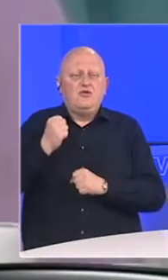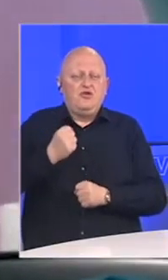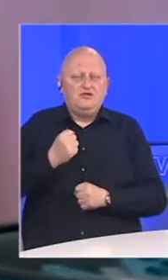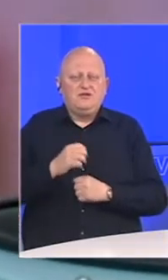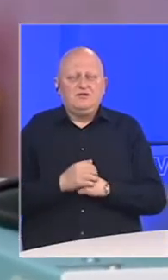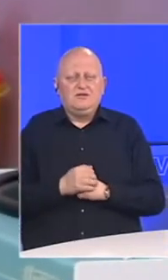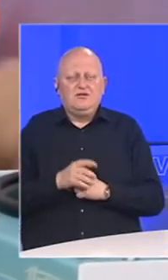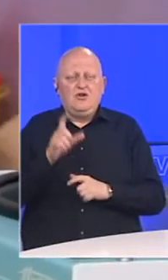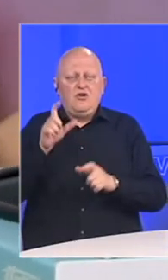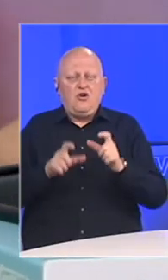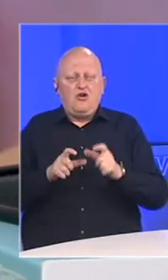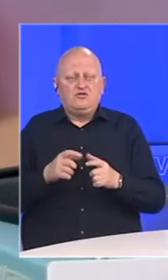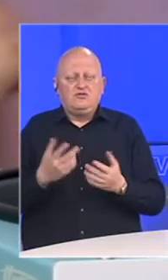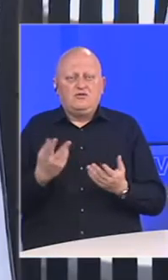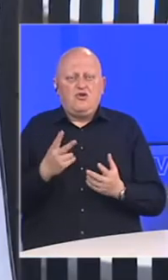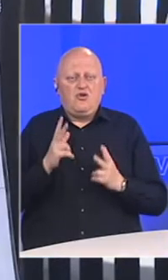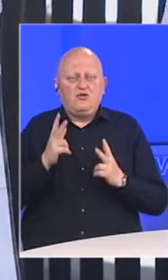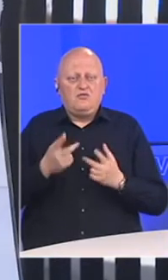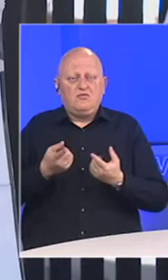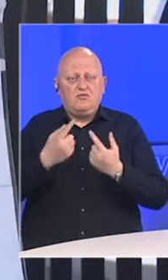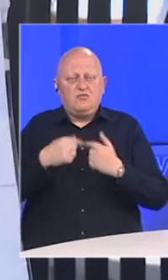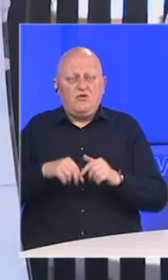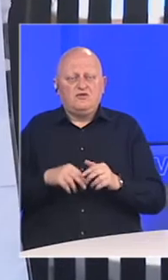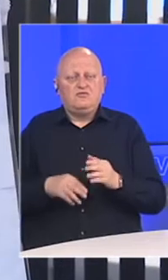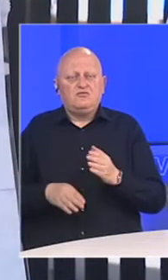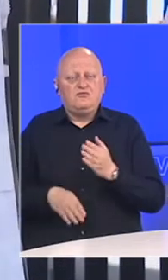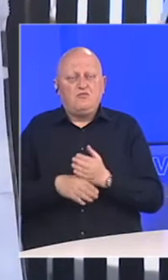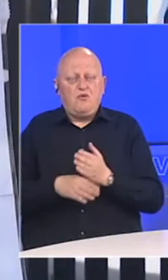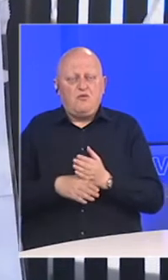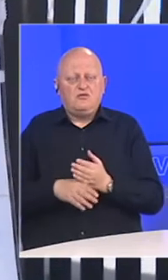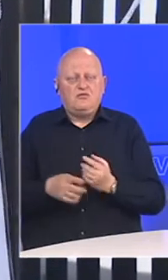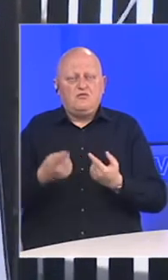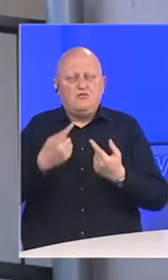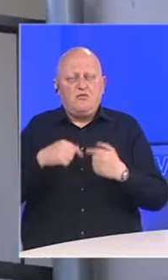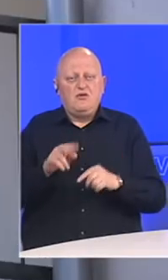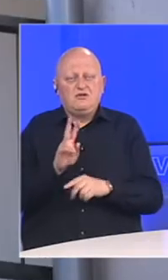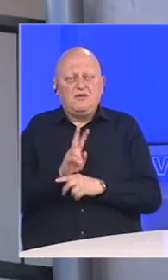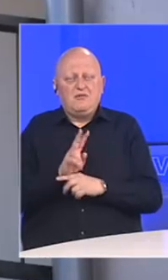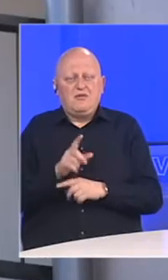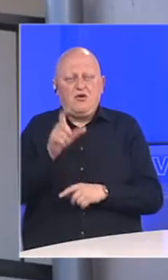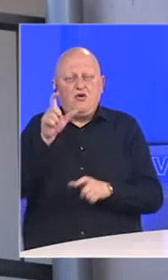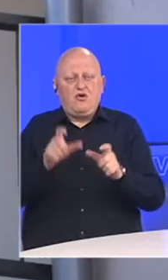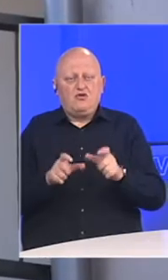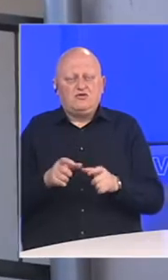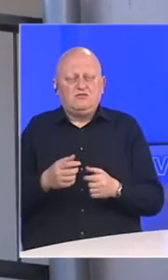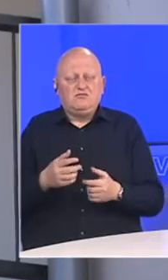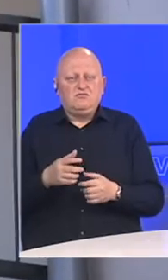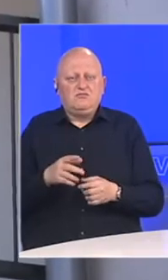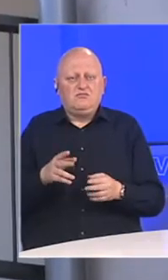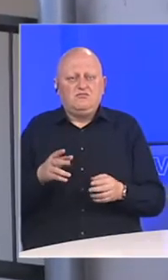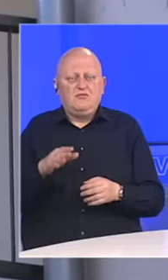osobe koje zahtijevaju posebnu skrb, kojima je potrebna posebna pažnja osobe, pogotovo